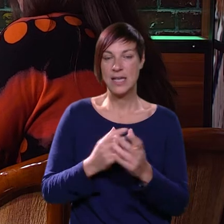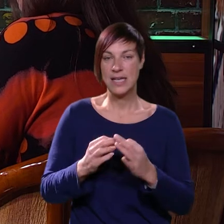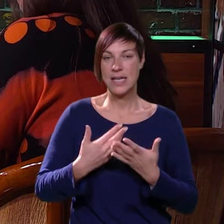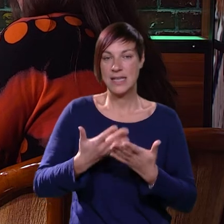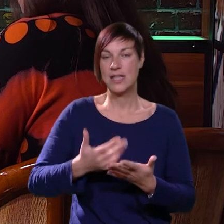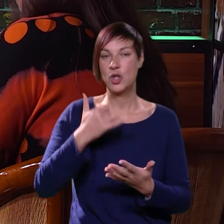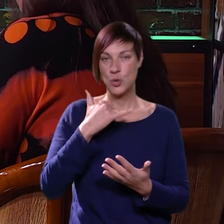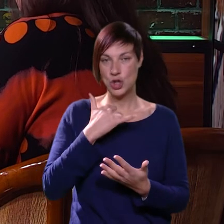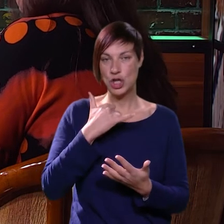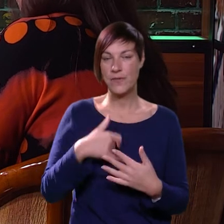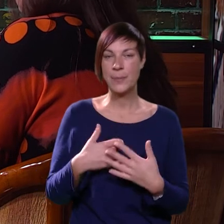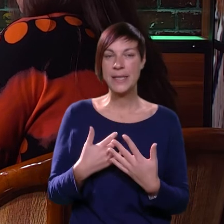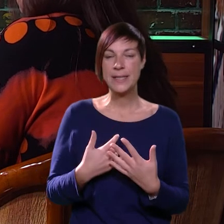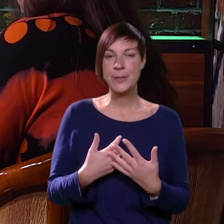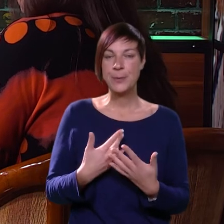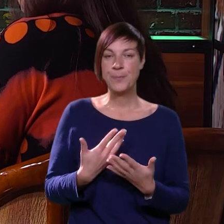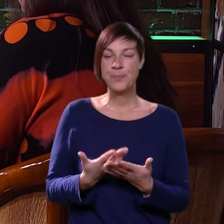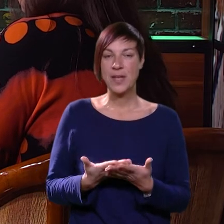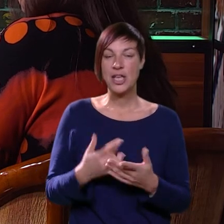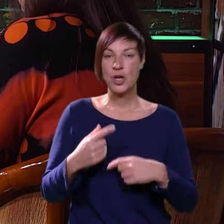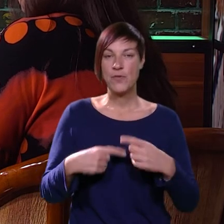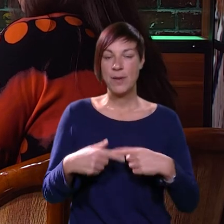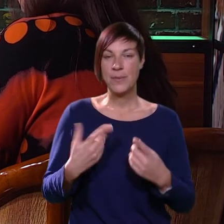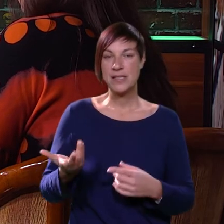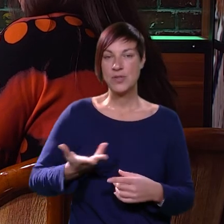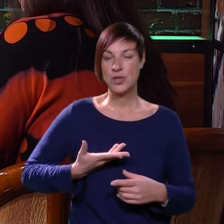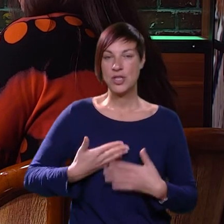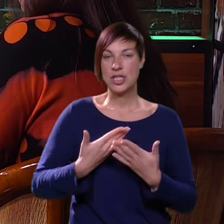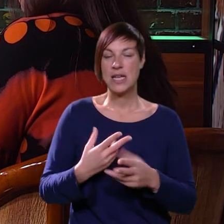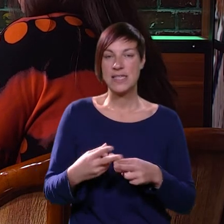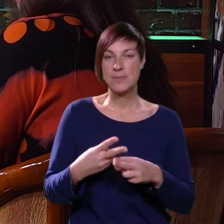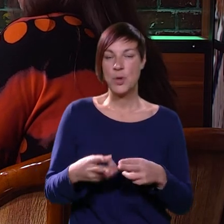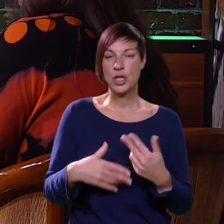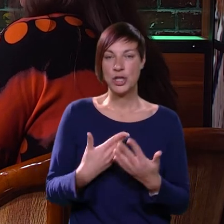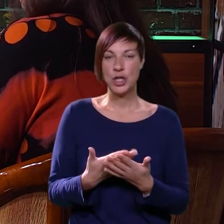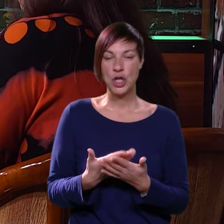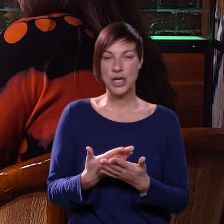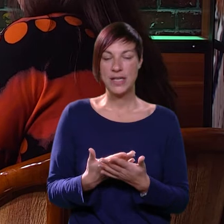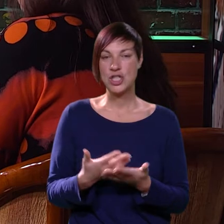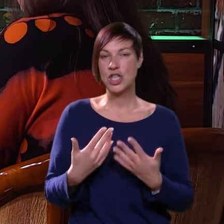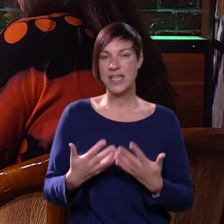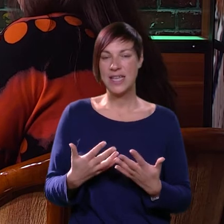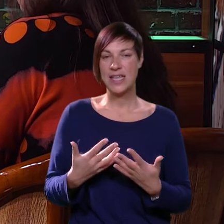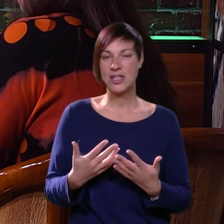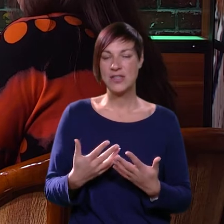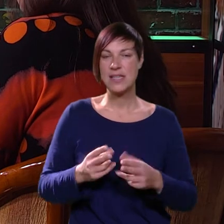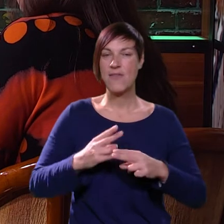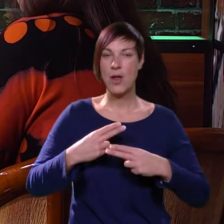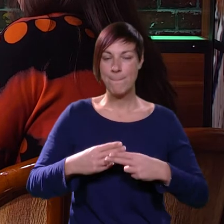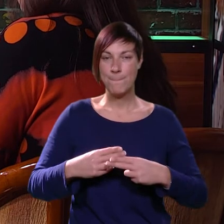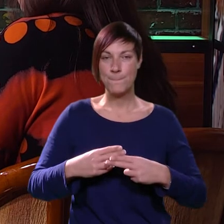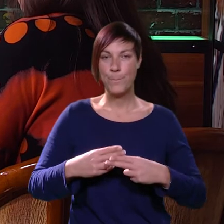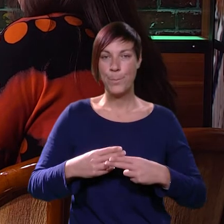dati, što nju zovem. I tako da, i u ovu emisiju sam došla baš radi toga, što je jednostavno u ovoj